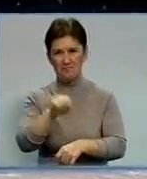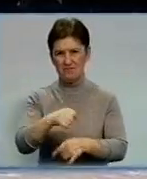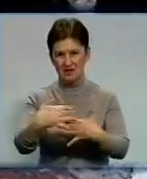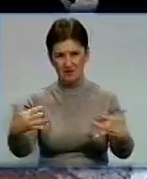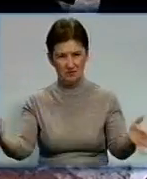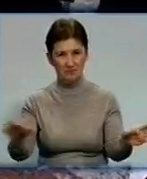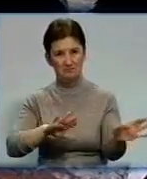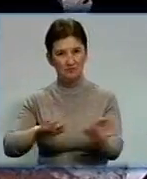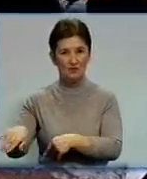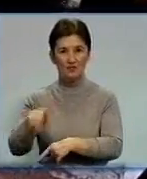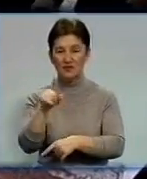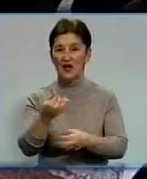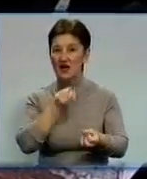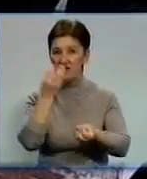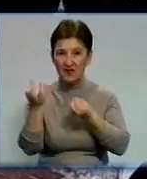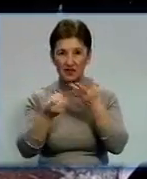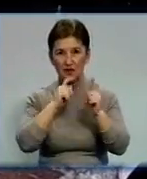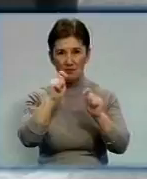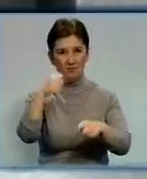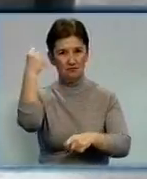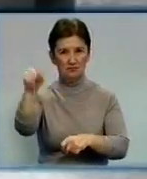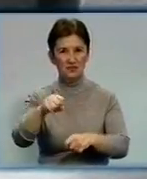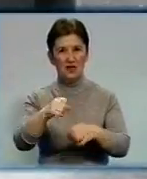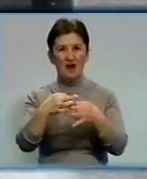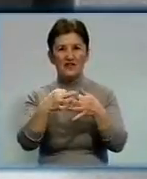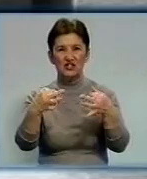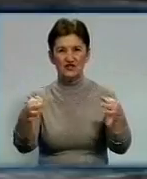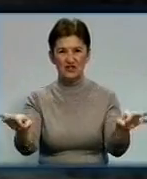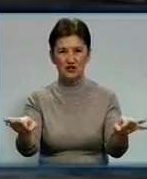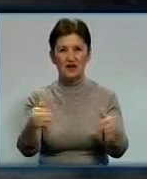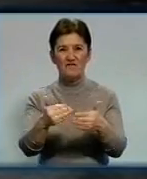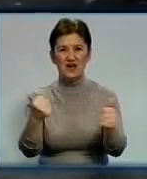– переможцям. Кірвоград відзначив річницю визволення від фашистської навали.